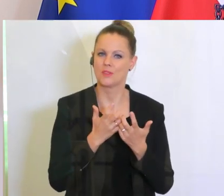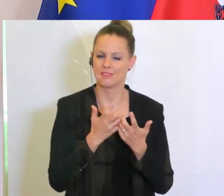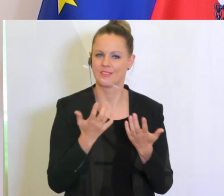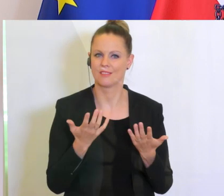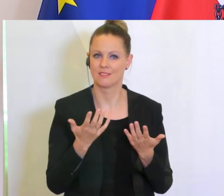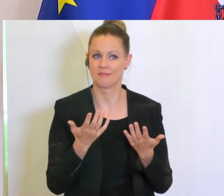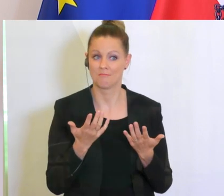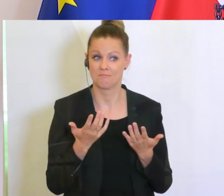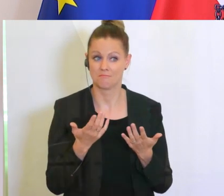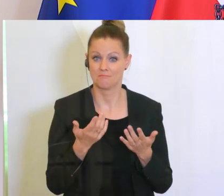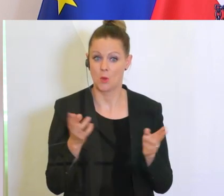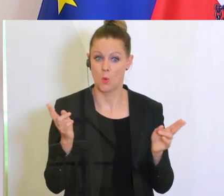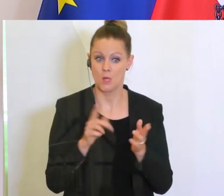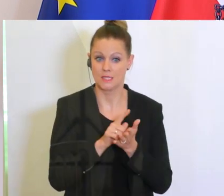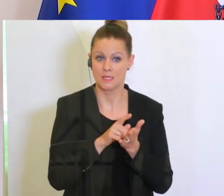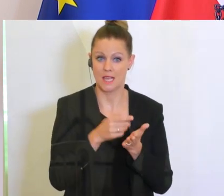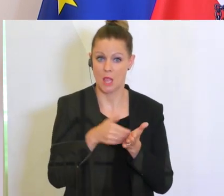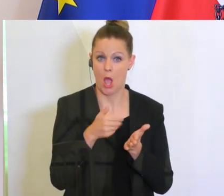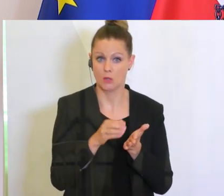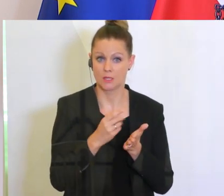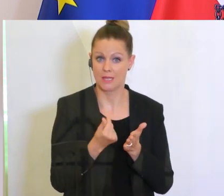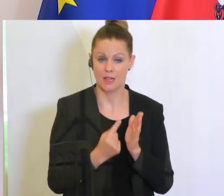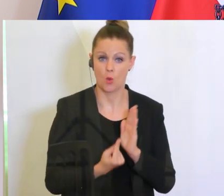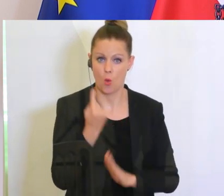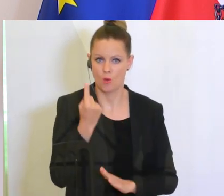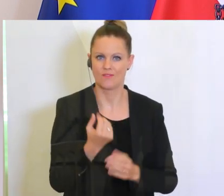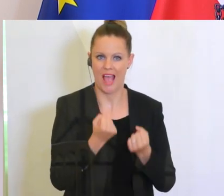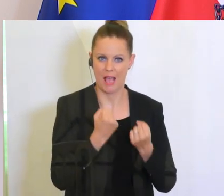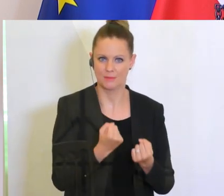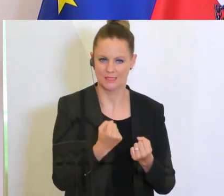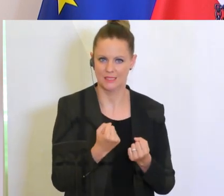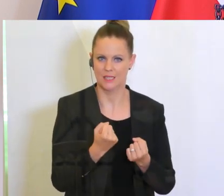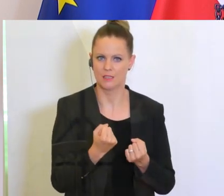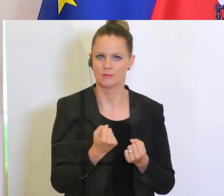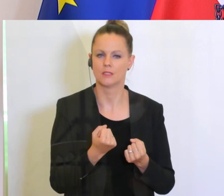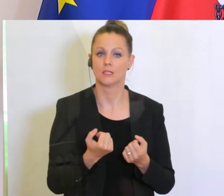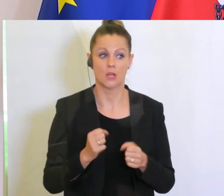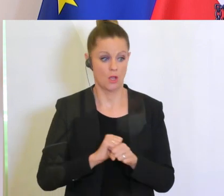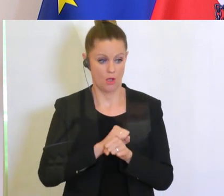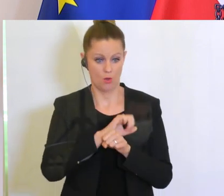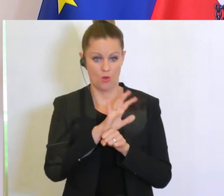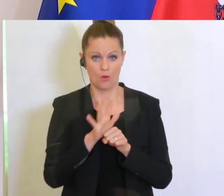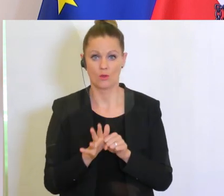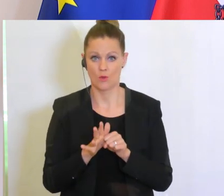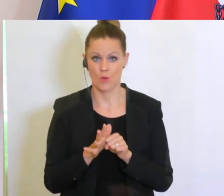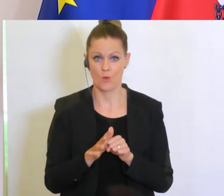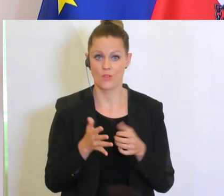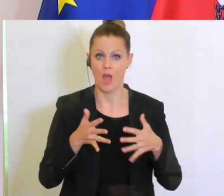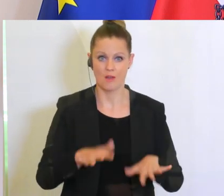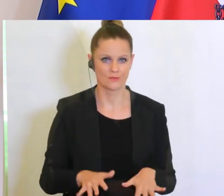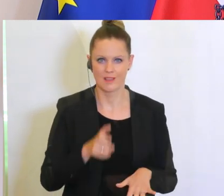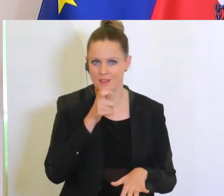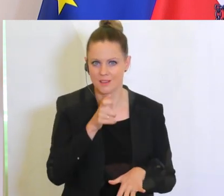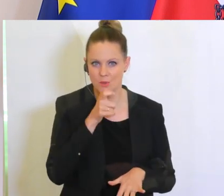Zeit sehr viel Geld ausgegeben wird, absichern und herstellen zu können. Covid-19-Ausfälle werden von keiner